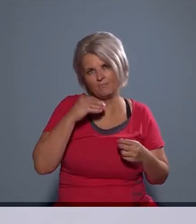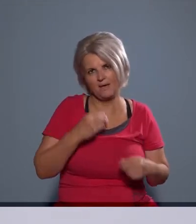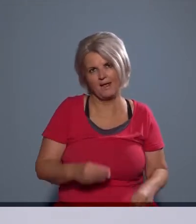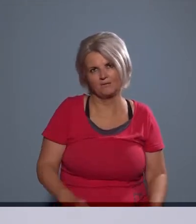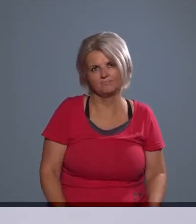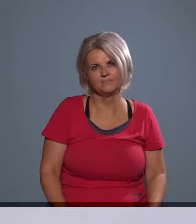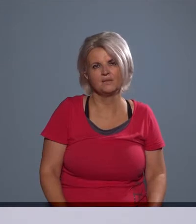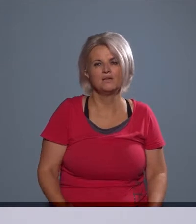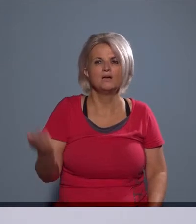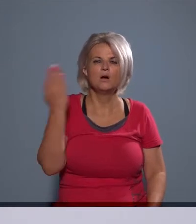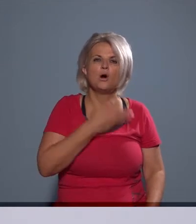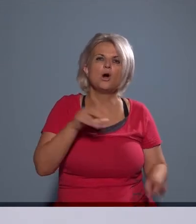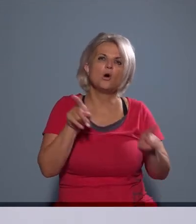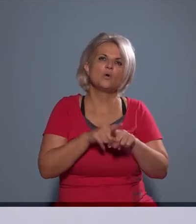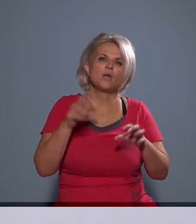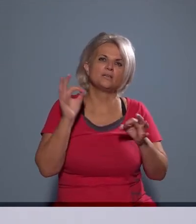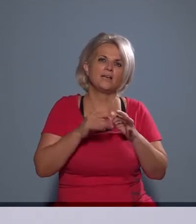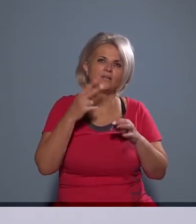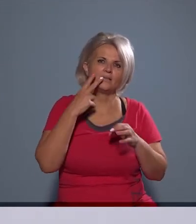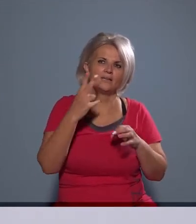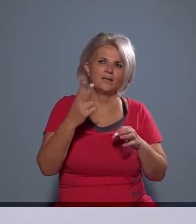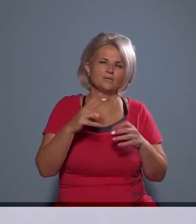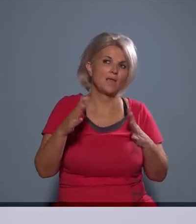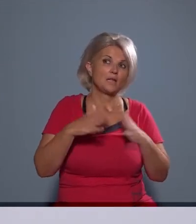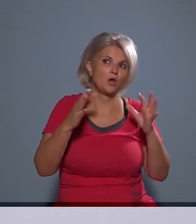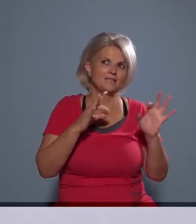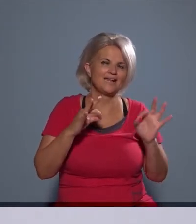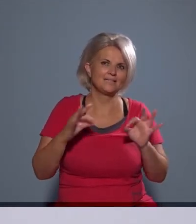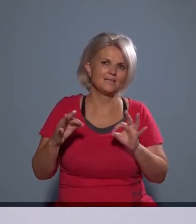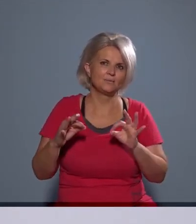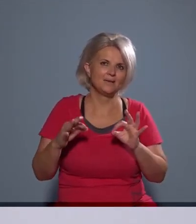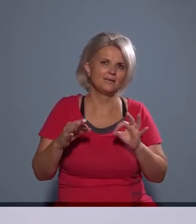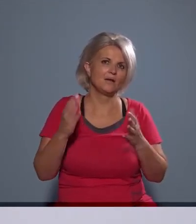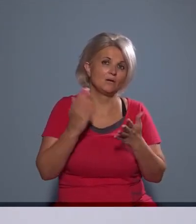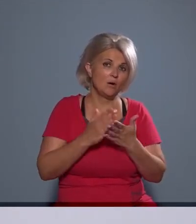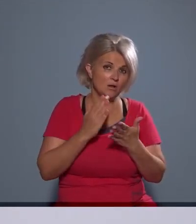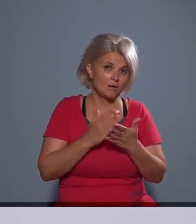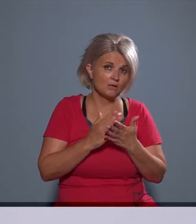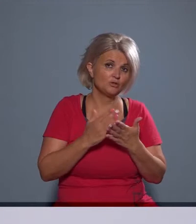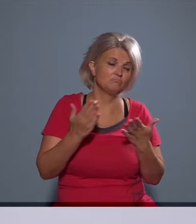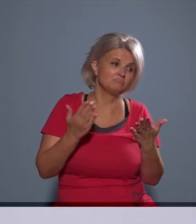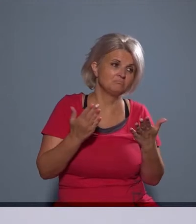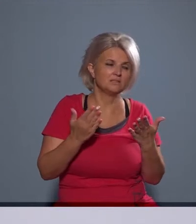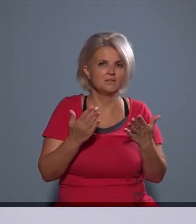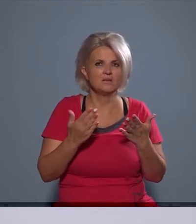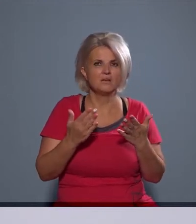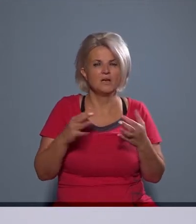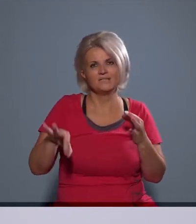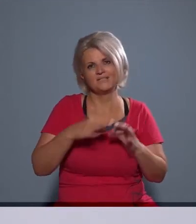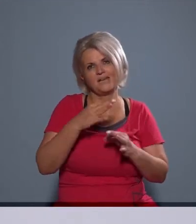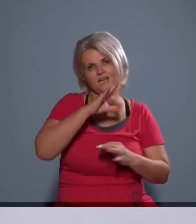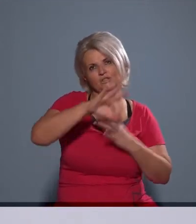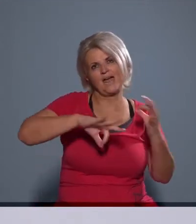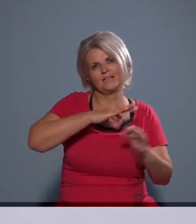Hogyha egy olyan esetet nézünk meg, amikor valamilyen nagy rendezvény tartásra alkalmas, esetleg